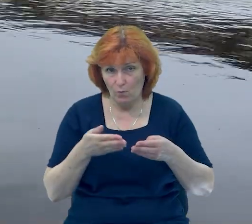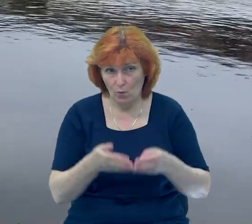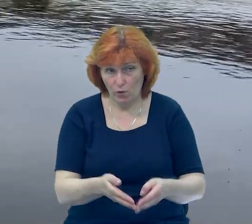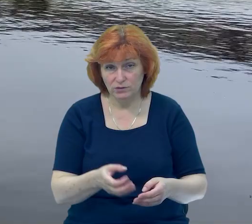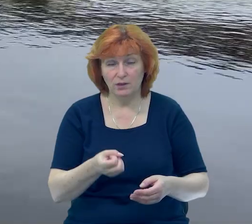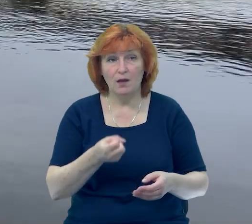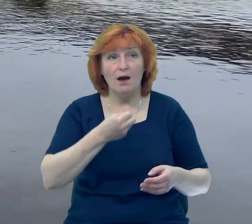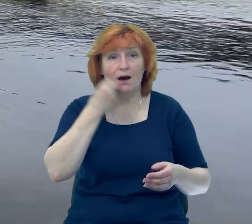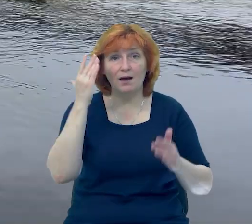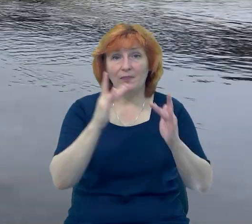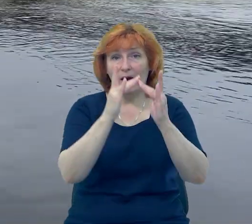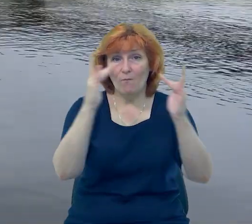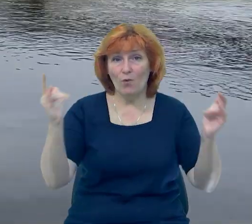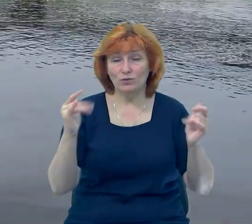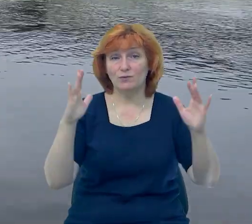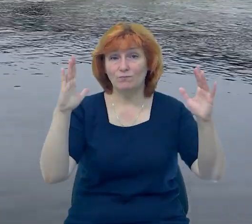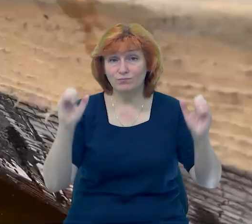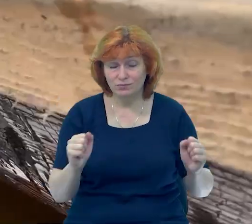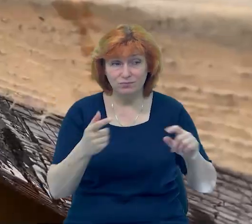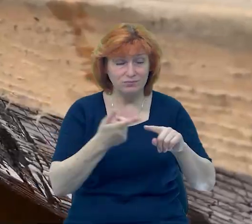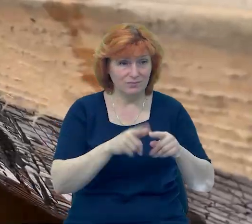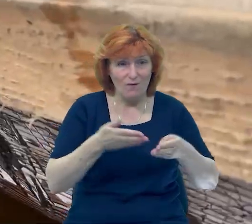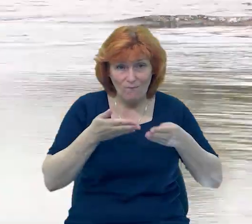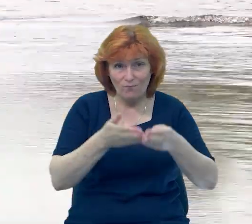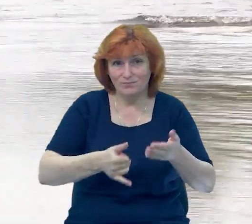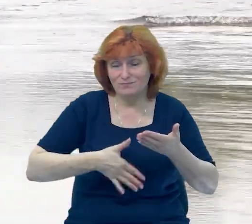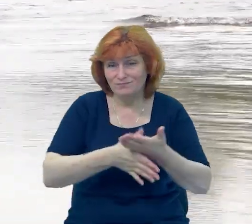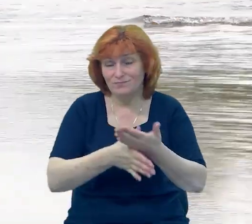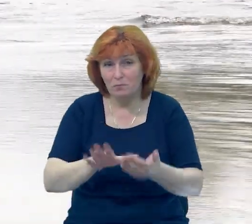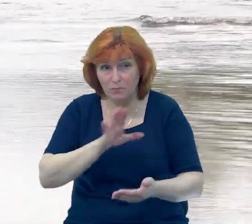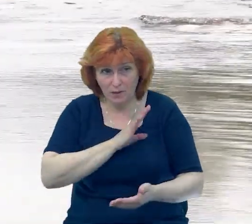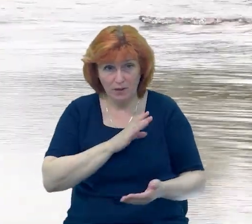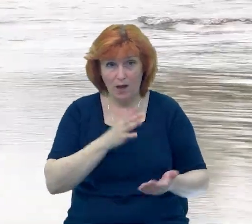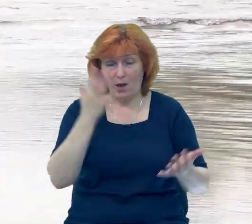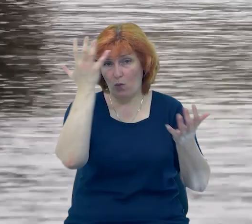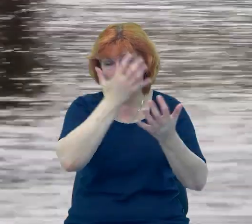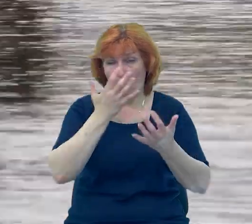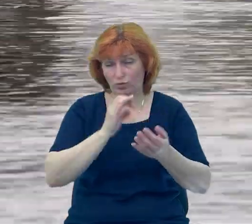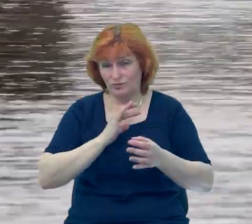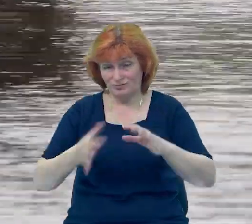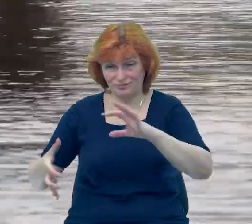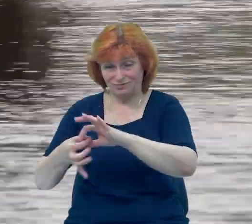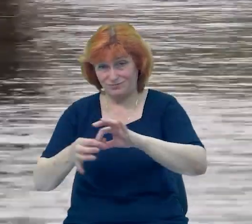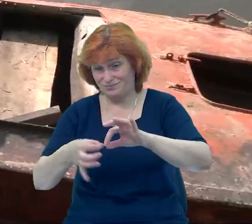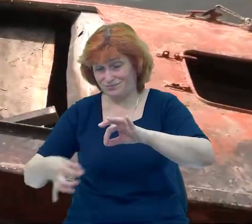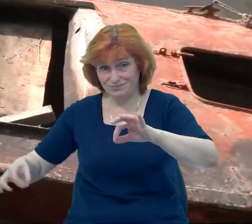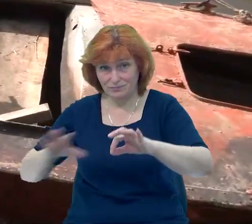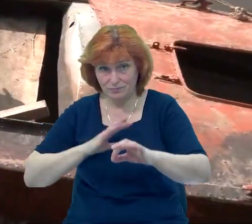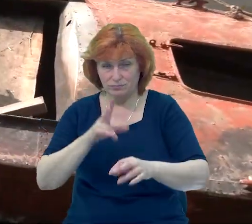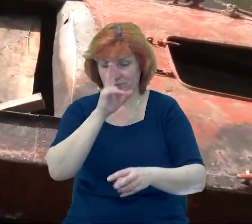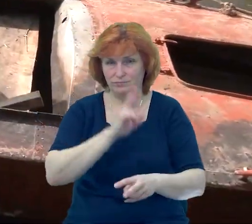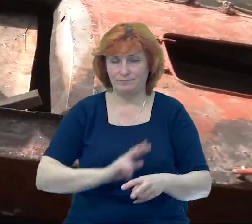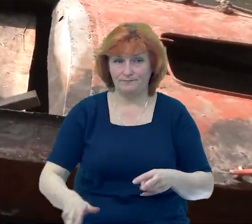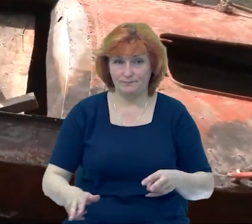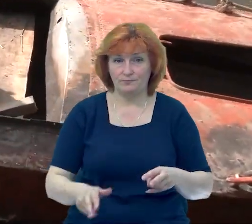Зник з місця стоянки, де був замкнений. Після того місцеві жителі лишились без получення з центром громади Сосницею. Людей